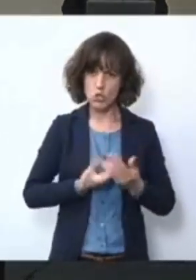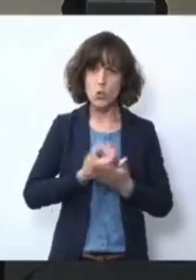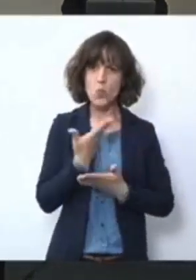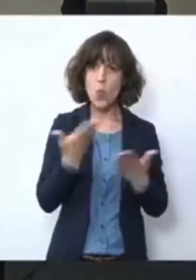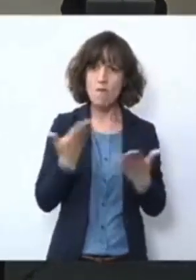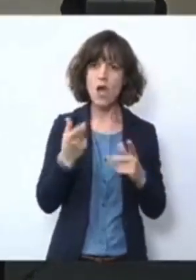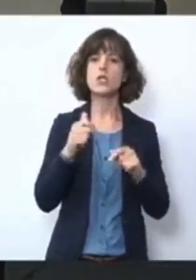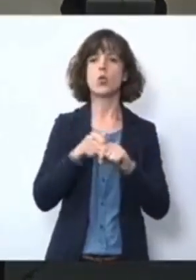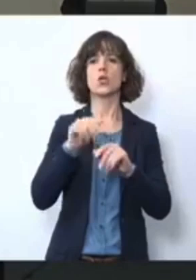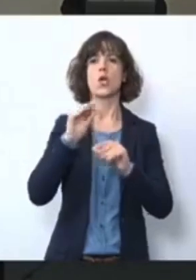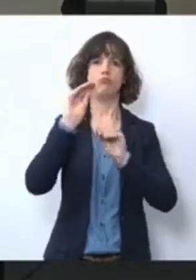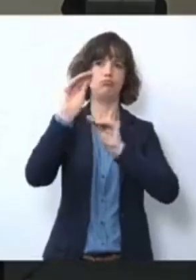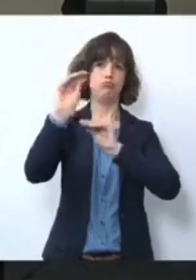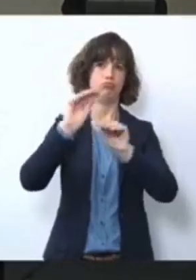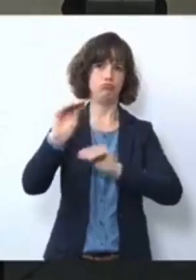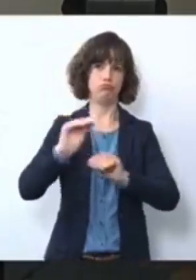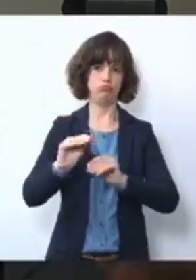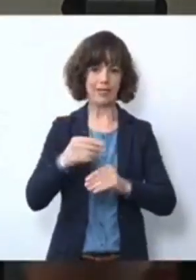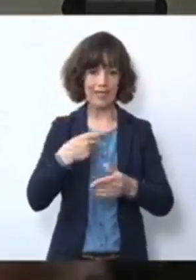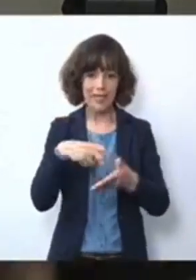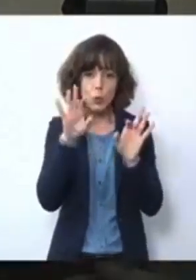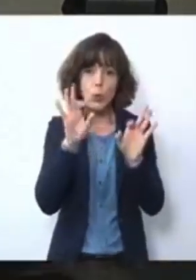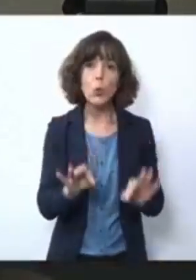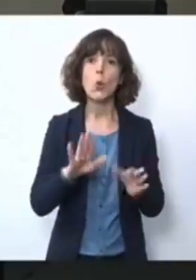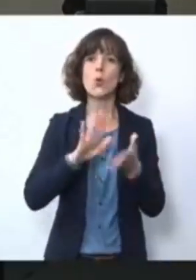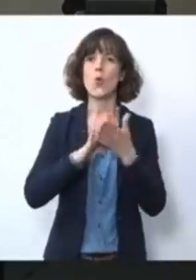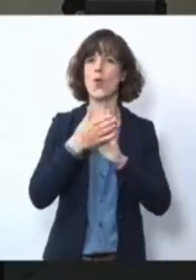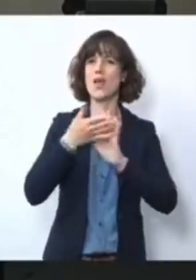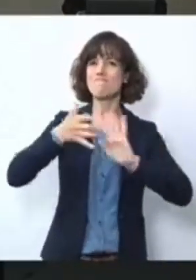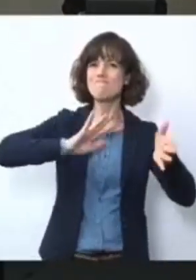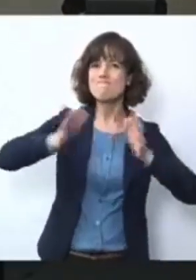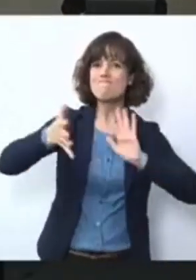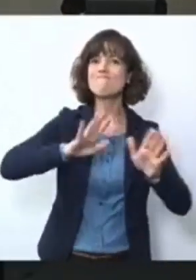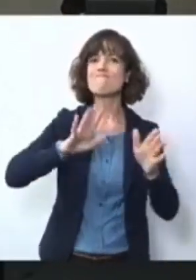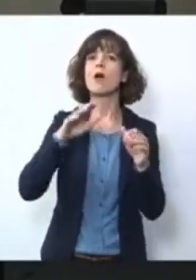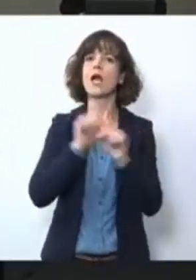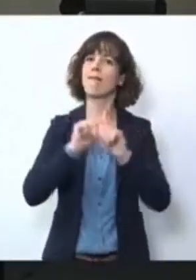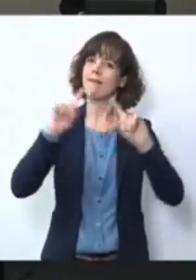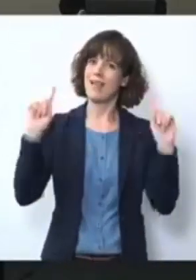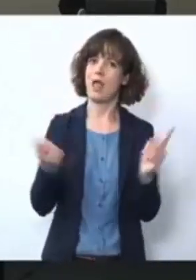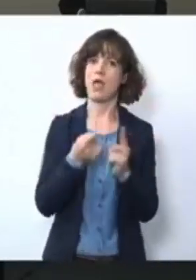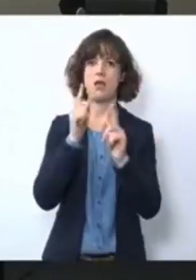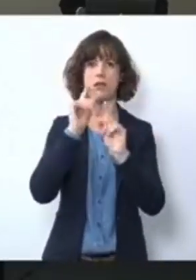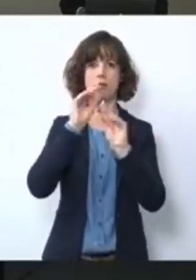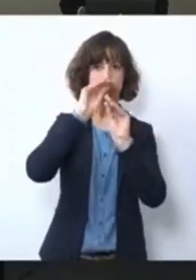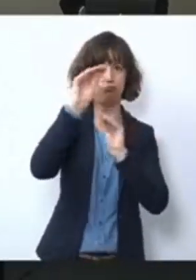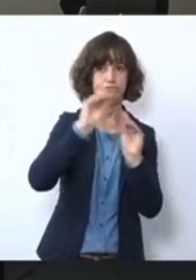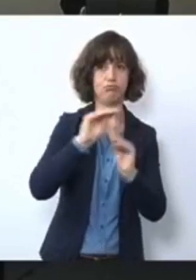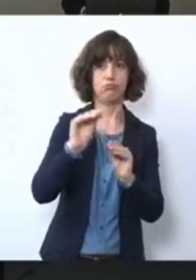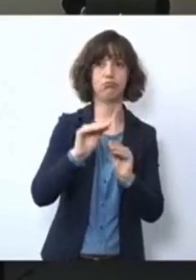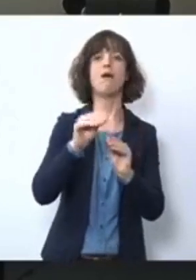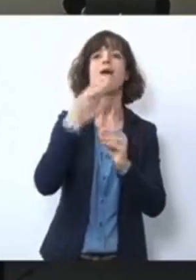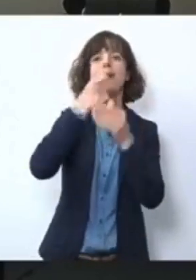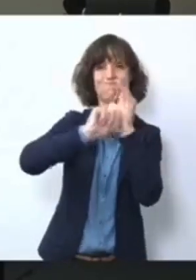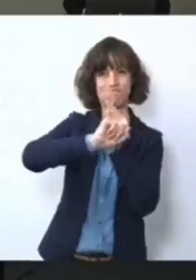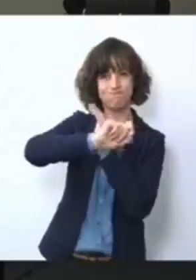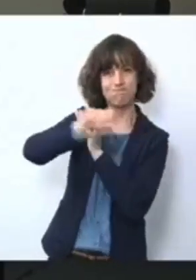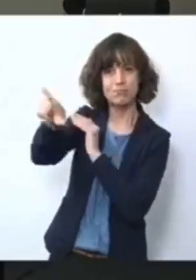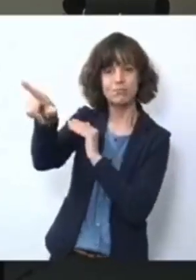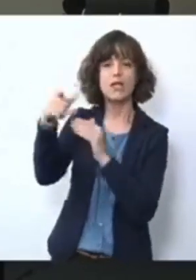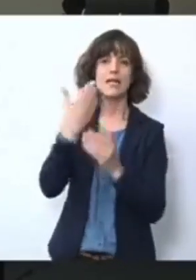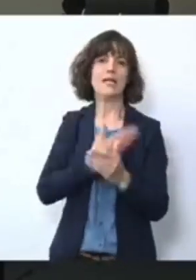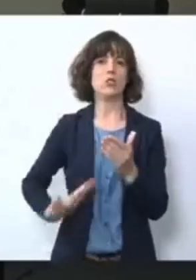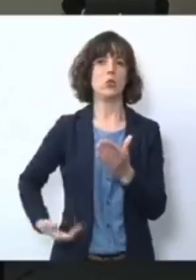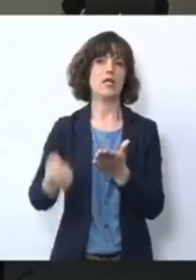welche Symptome habe ich? Geht es mir gut oder doch nicht? Und können das gleich dem Gesundheitsamt übermitteln. Die Daten werden sofort